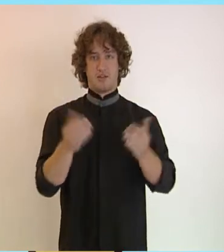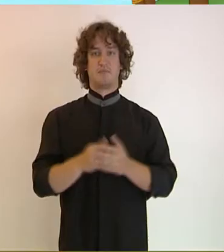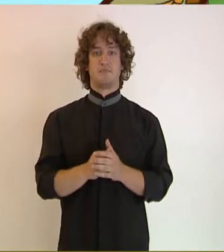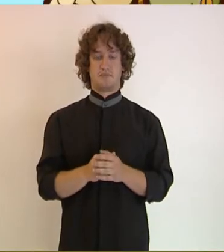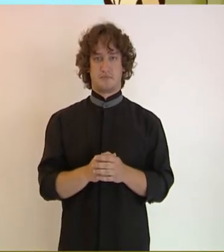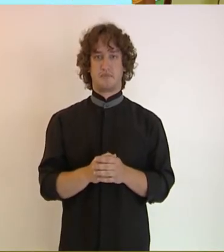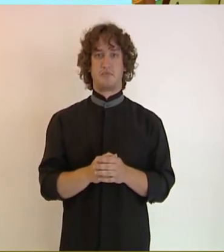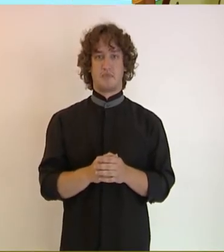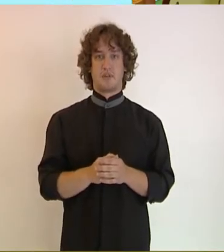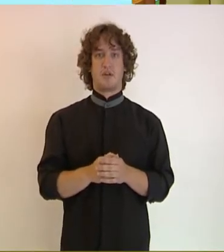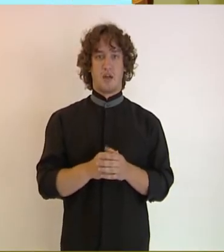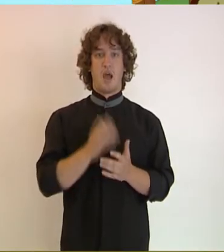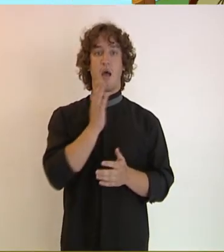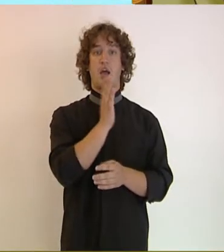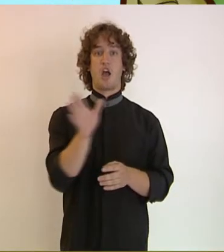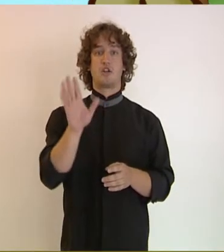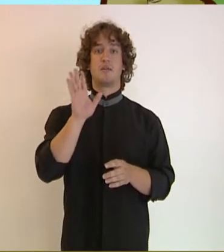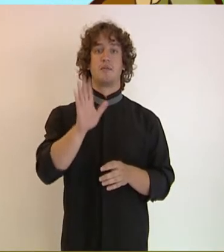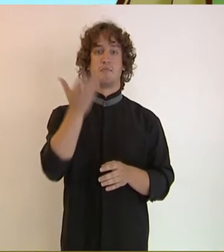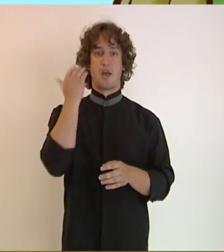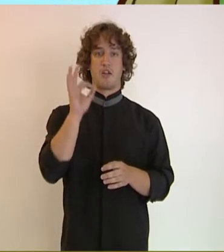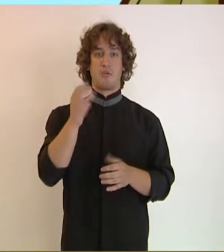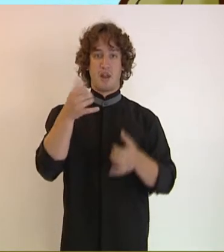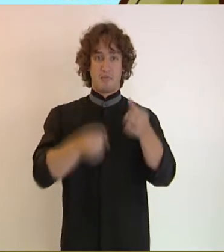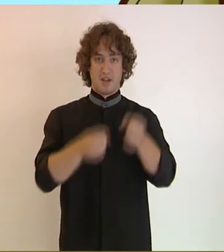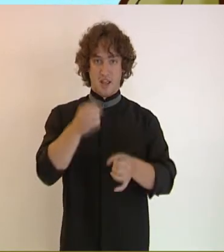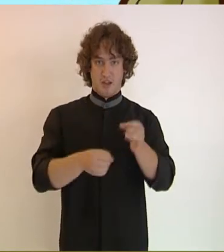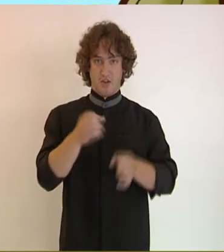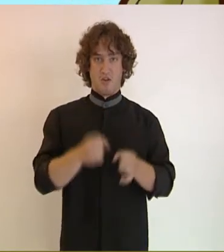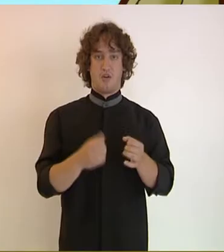Nech majú všetky sladké mliečko od ďateliny.